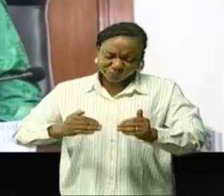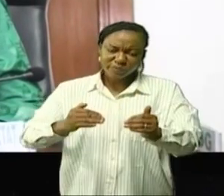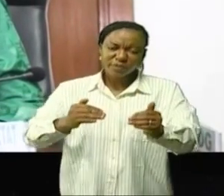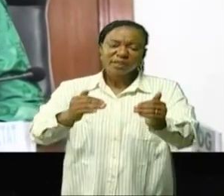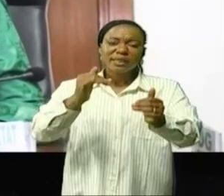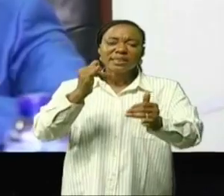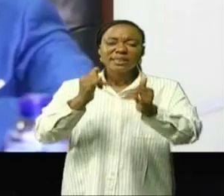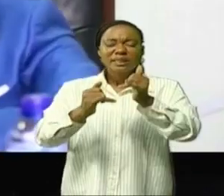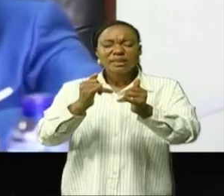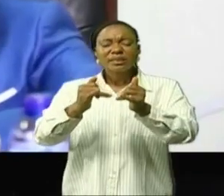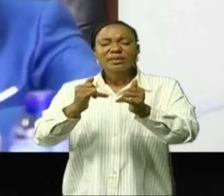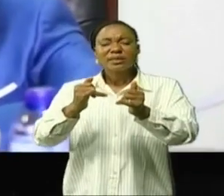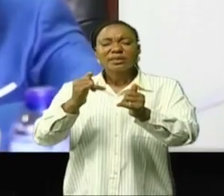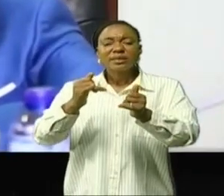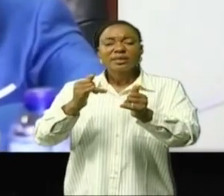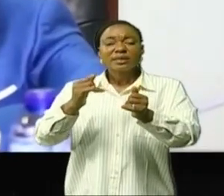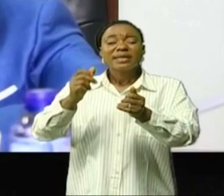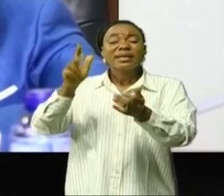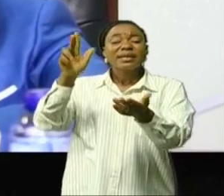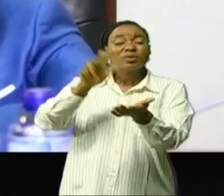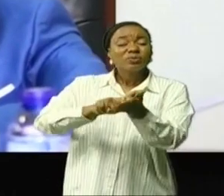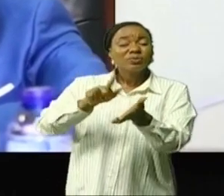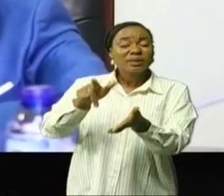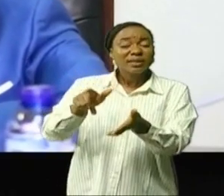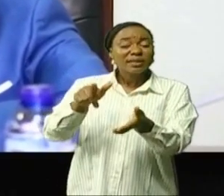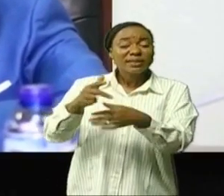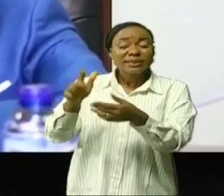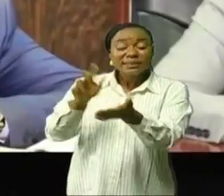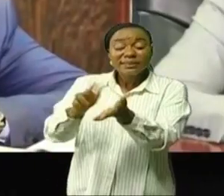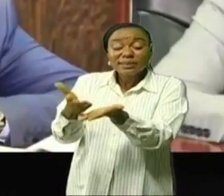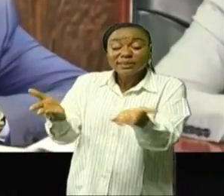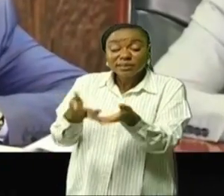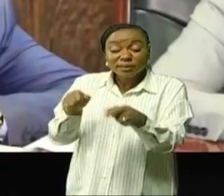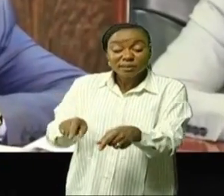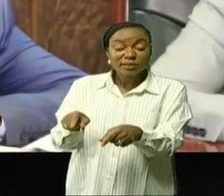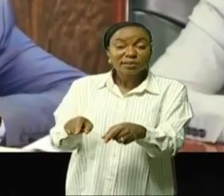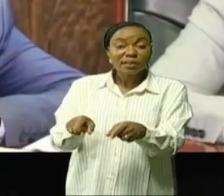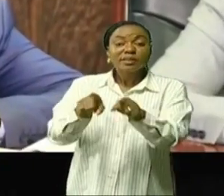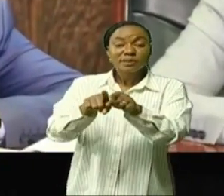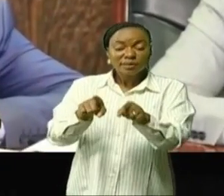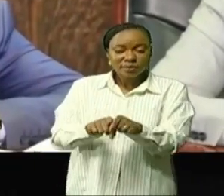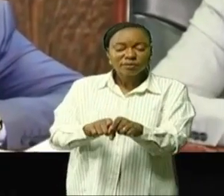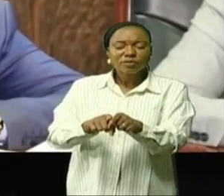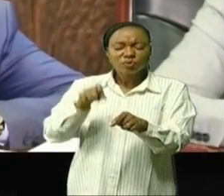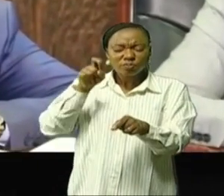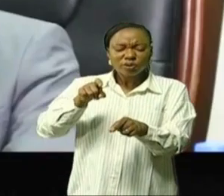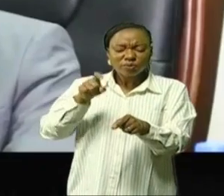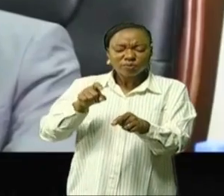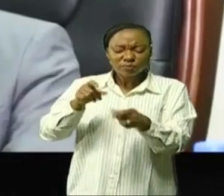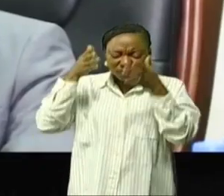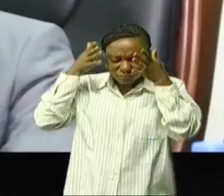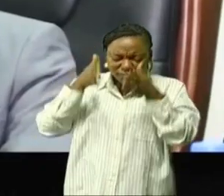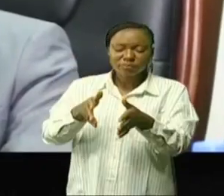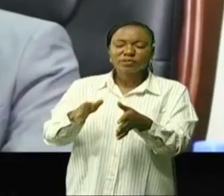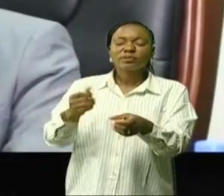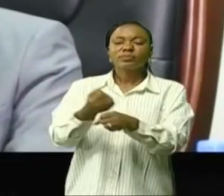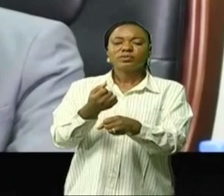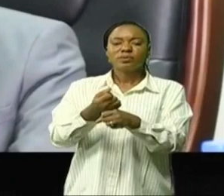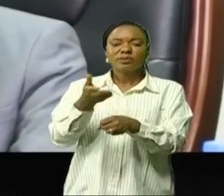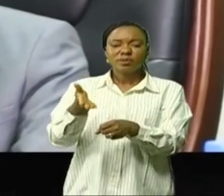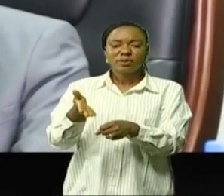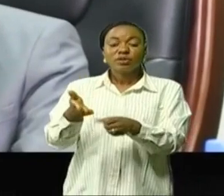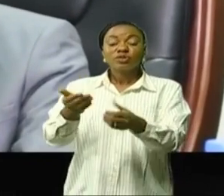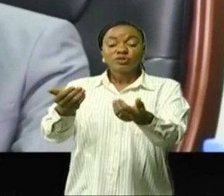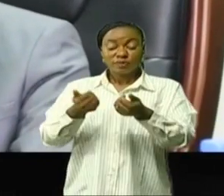surtout que ce contrat a été signé ici. Donc, on doit prendre cette affaire avec tous les sérieux. Donc, j